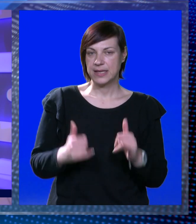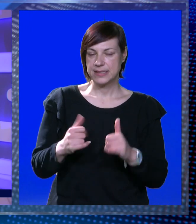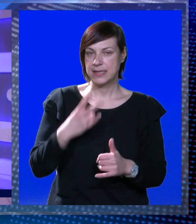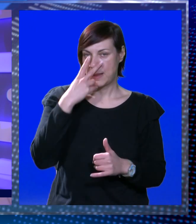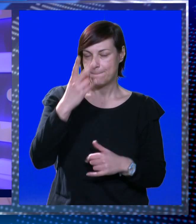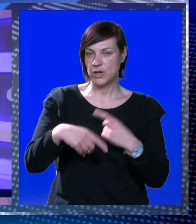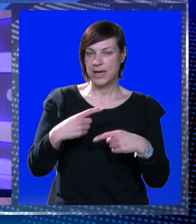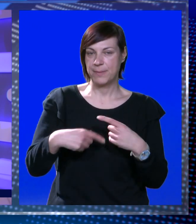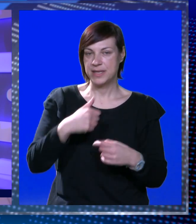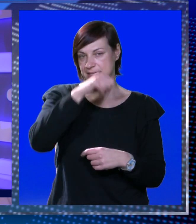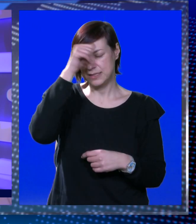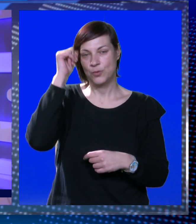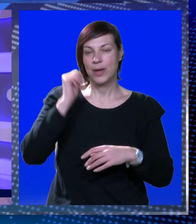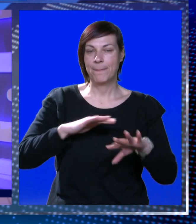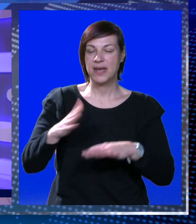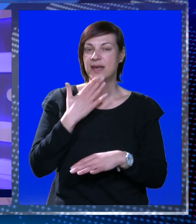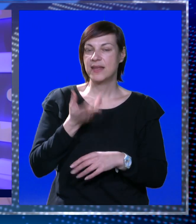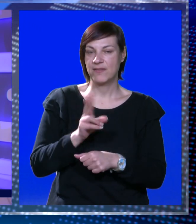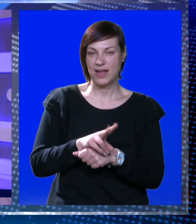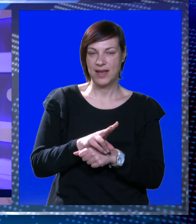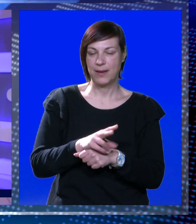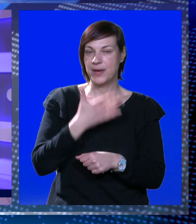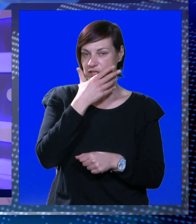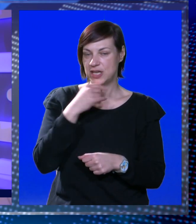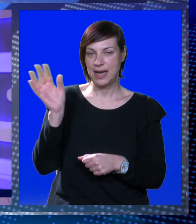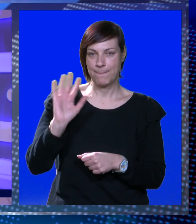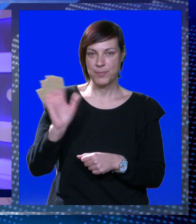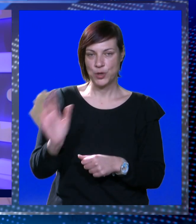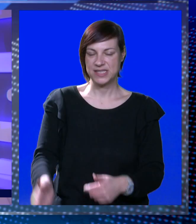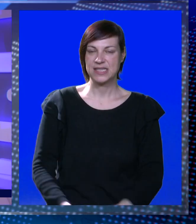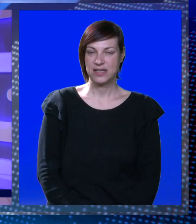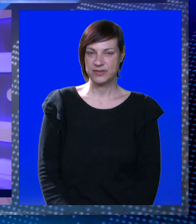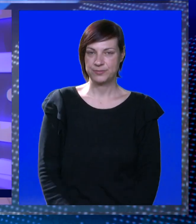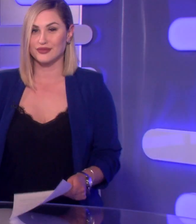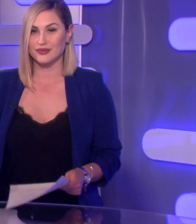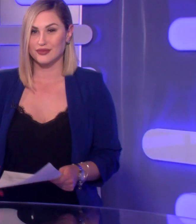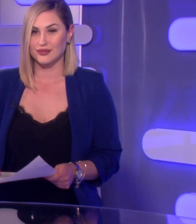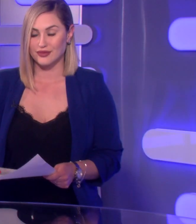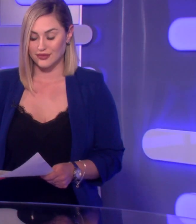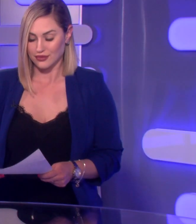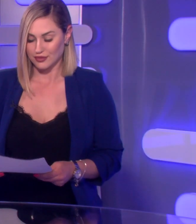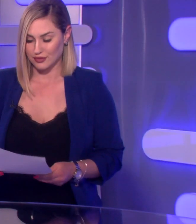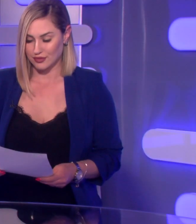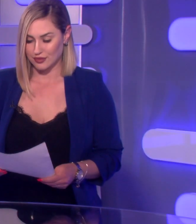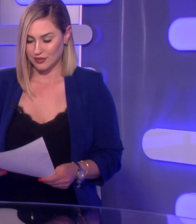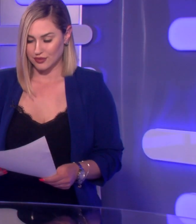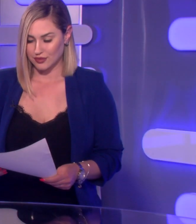Sada slijedi emisija U ime naroda. Hvala vam na pažnji i lijepi pozdrav! Hvala vam